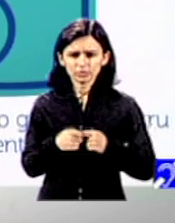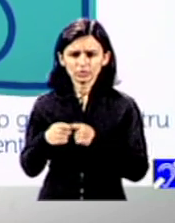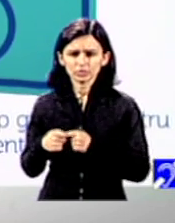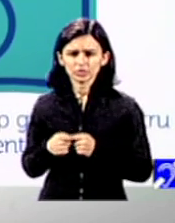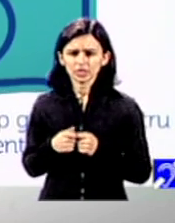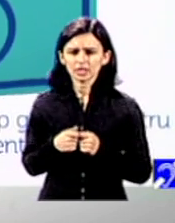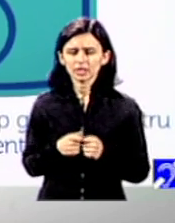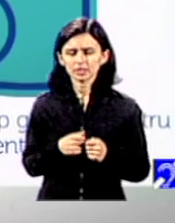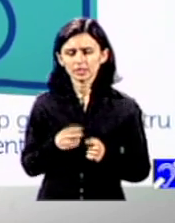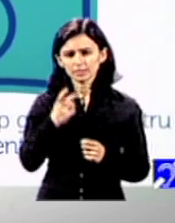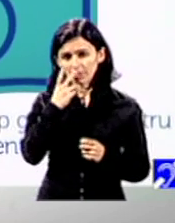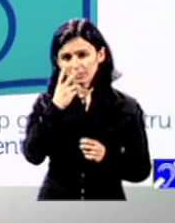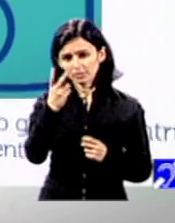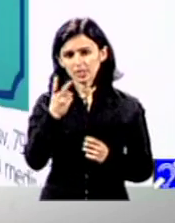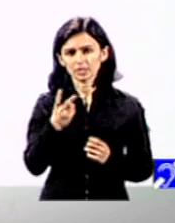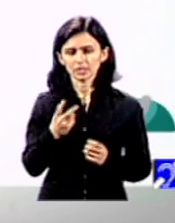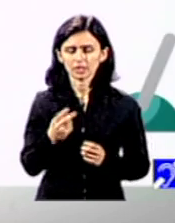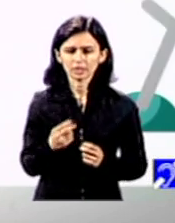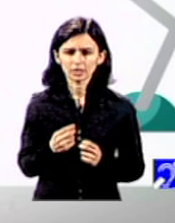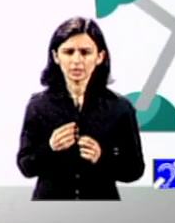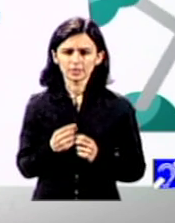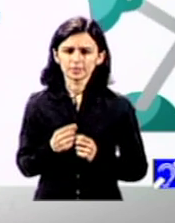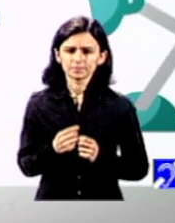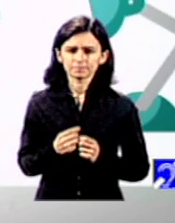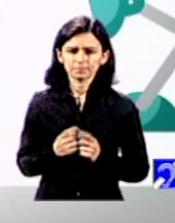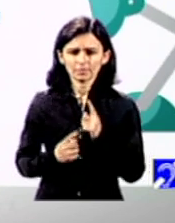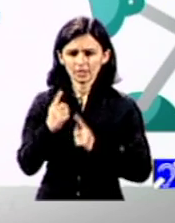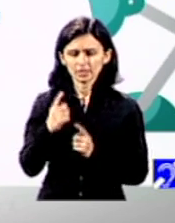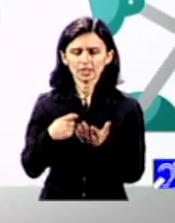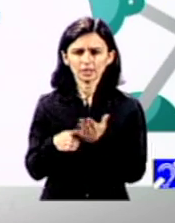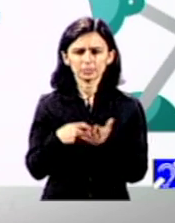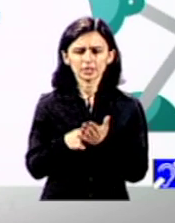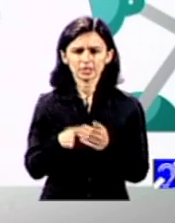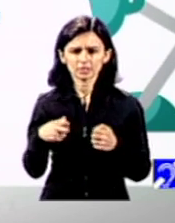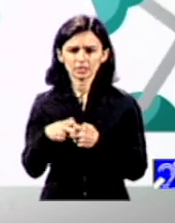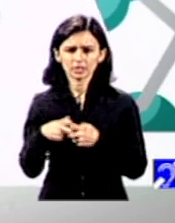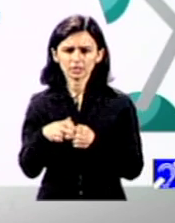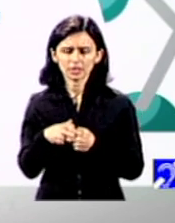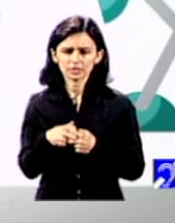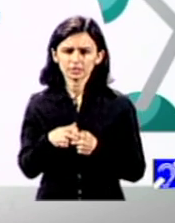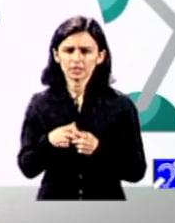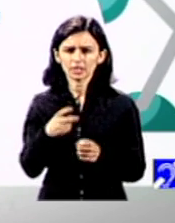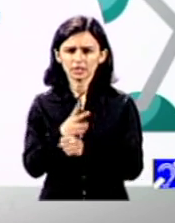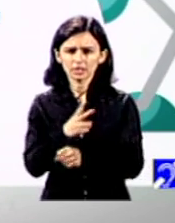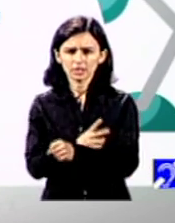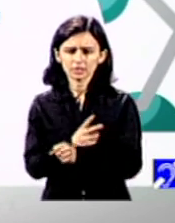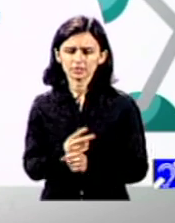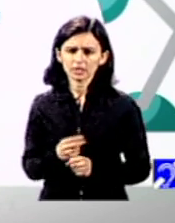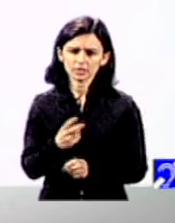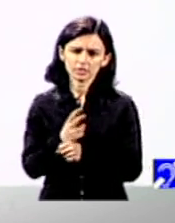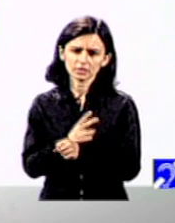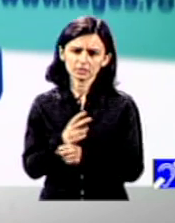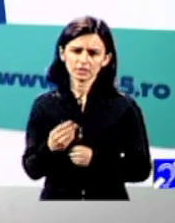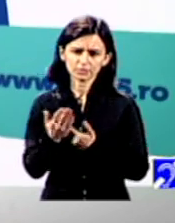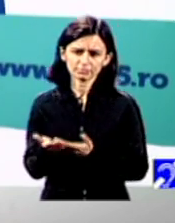undeva în mintea lor că dacă cumva plătesc taxe la stat statul dă niște bani mai departe și cumva